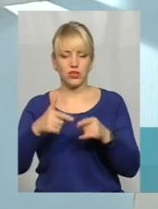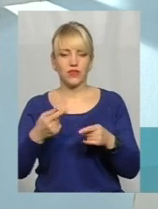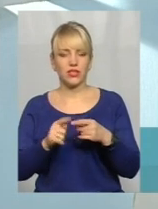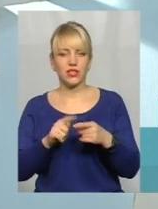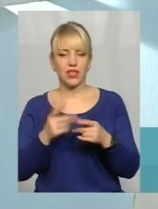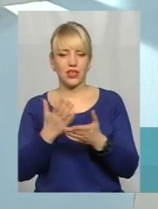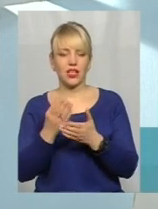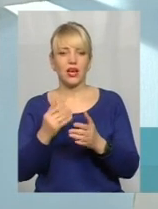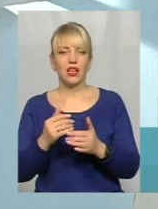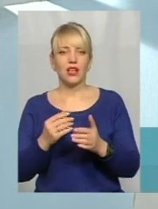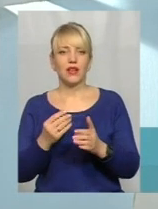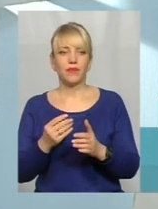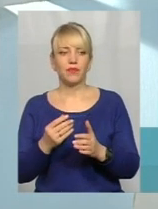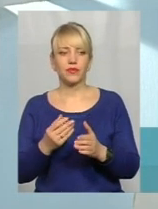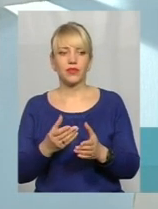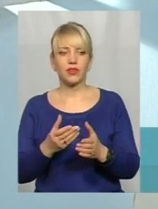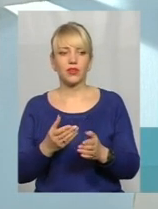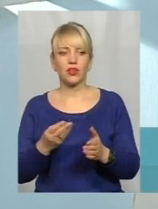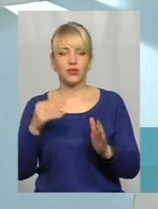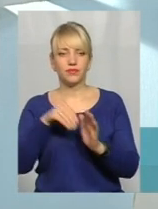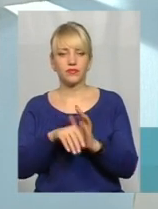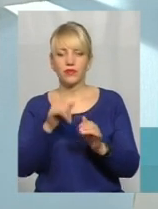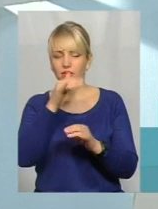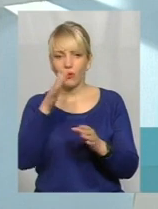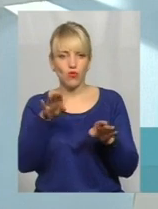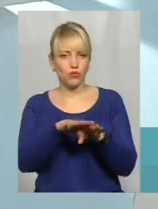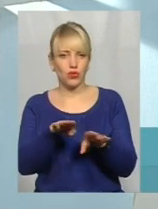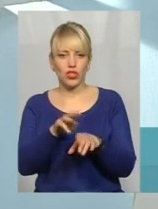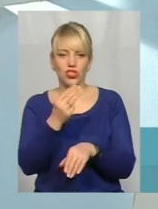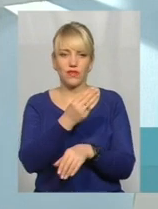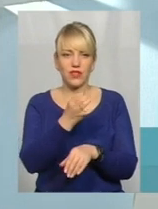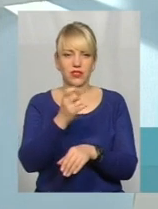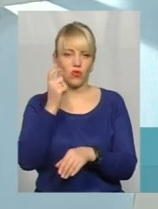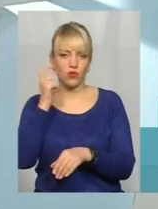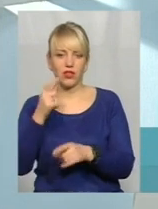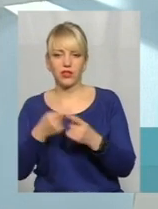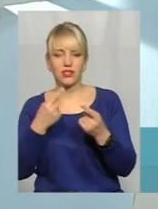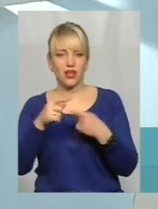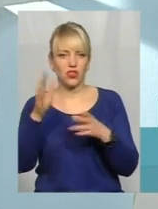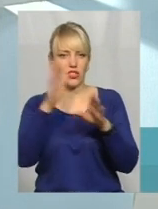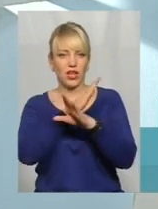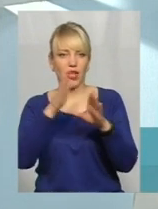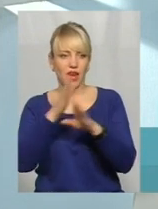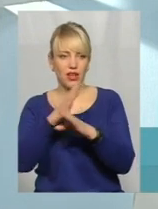інвестицій в цю сферу. Не можна поділінювати Швецію, Україну, тому що це інший клімат, інші